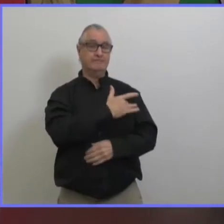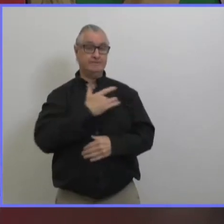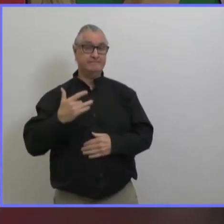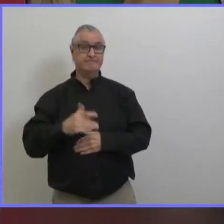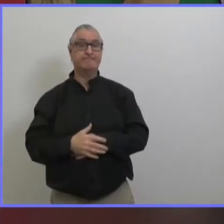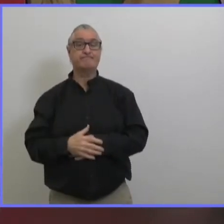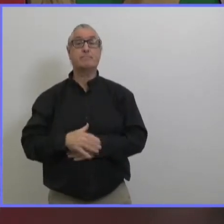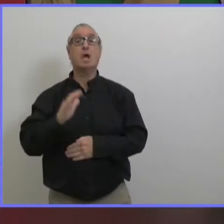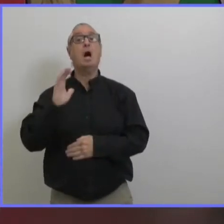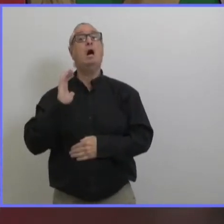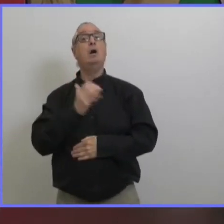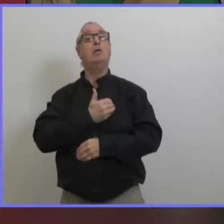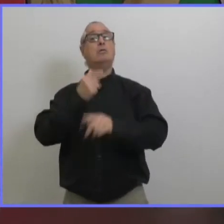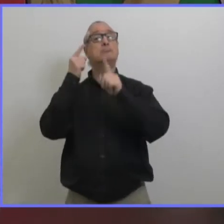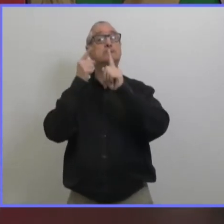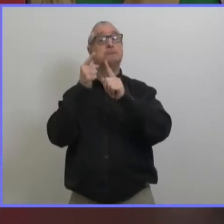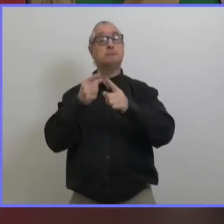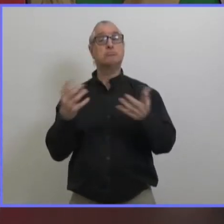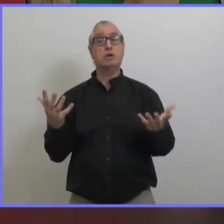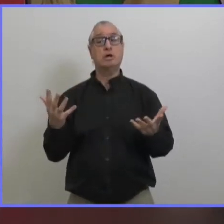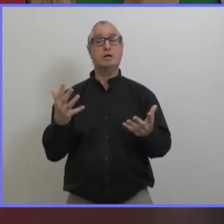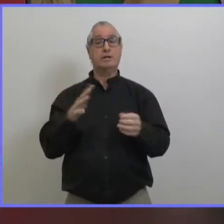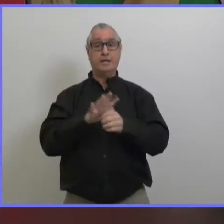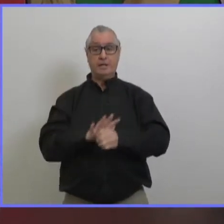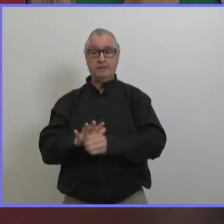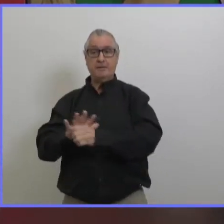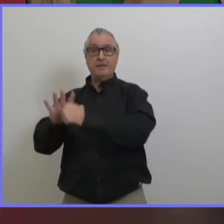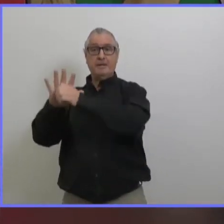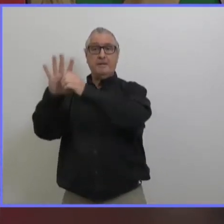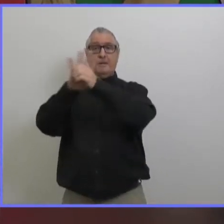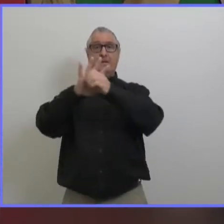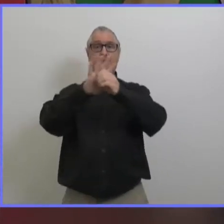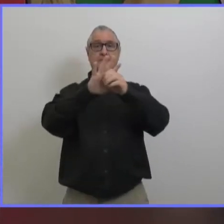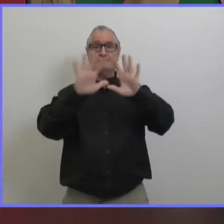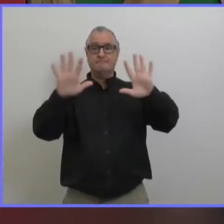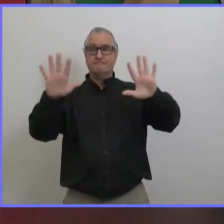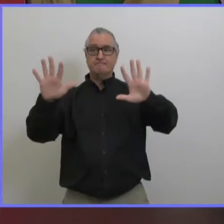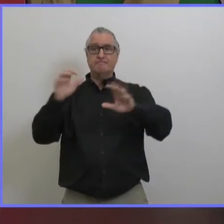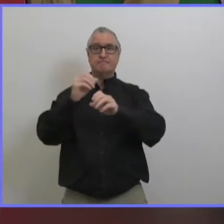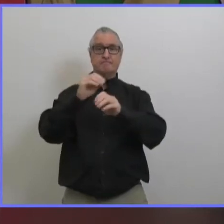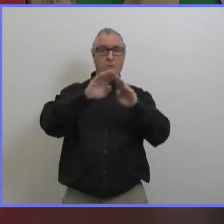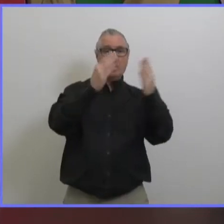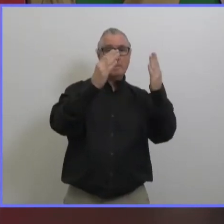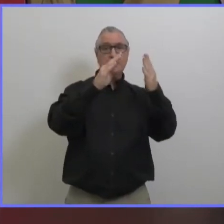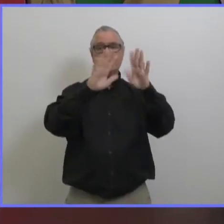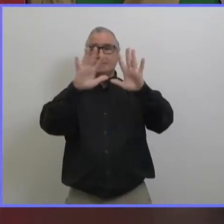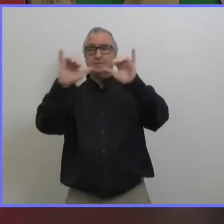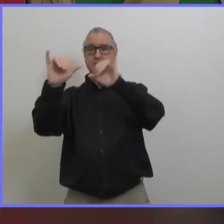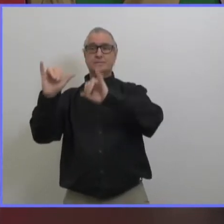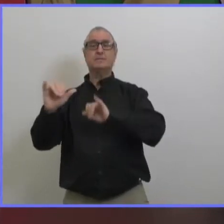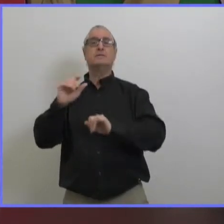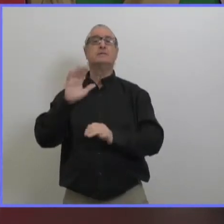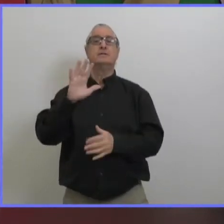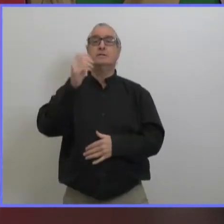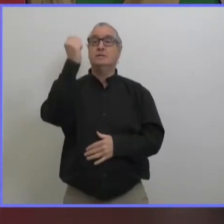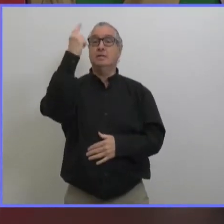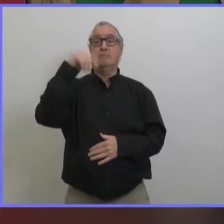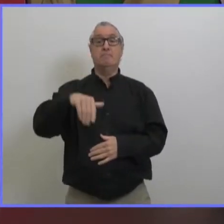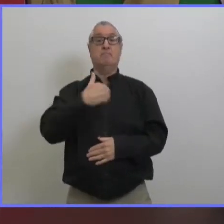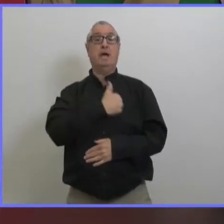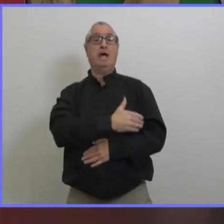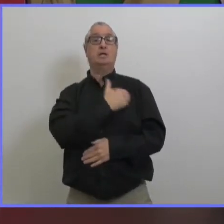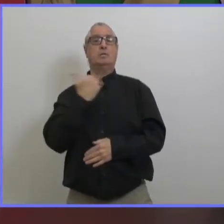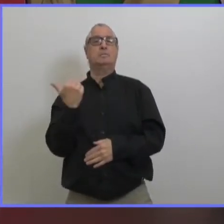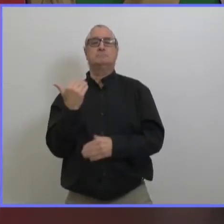plus ciblée à un moment ou un autre mais on peut voir que il ya des défis malheureusement à ce niveau là à cause de la